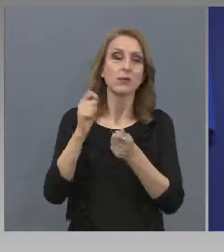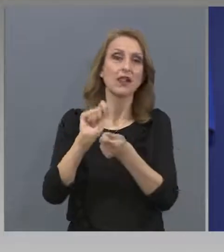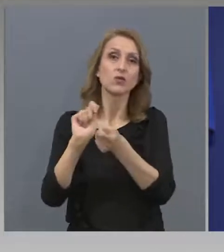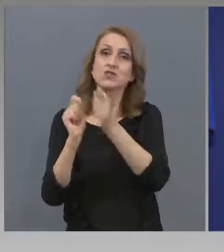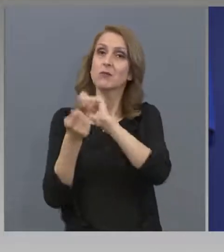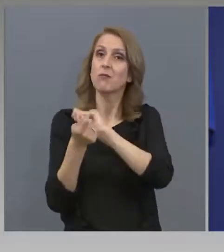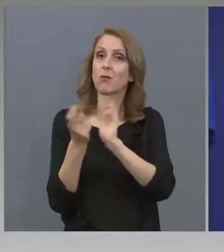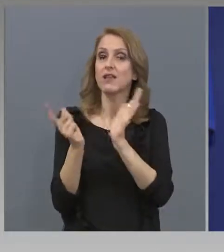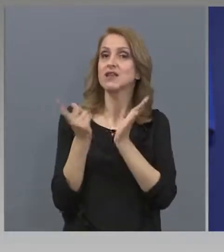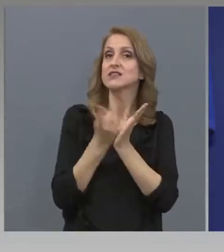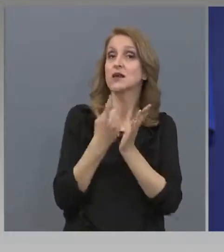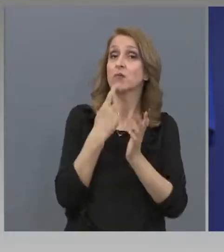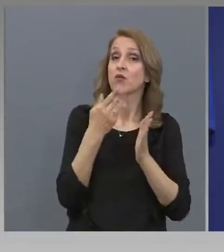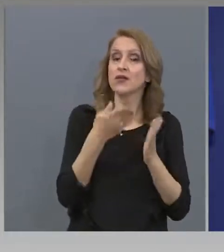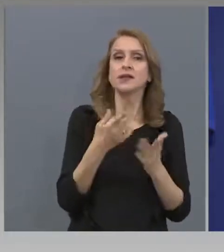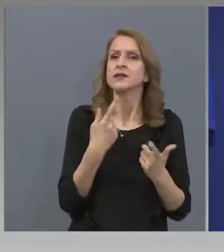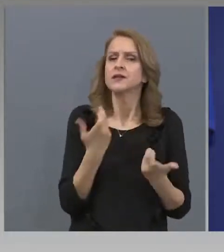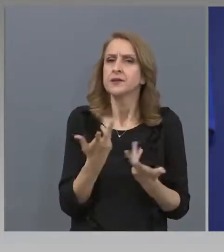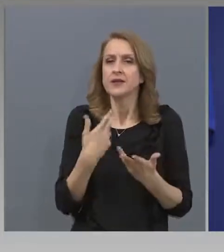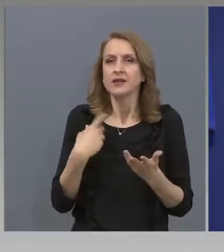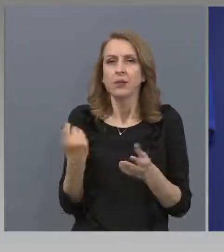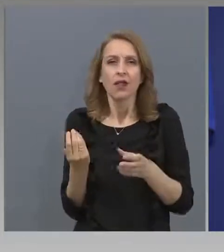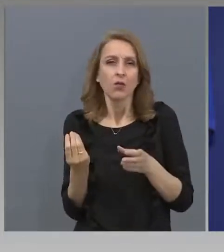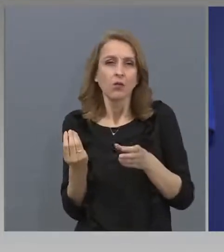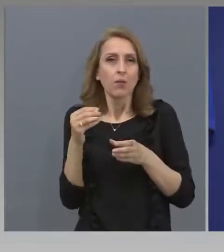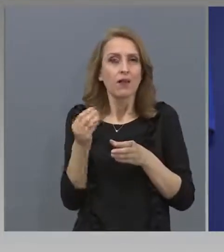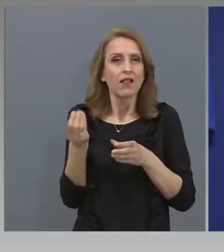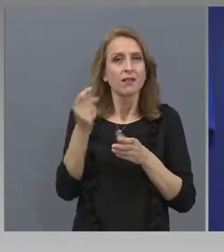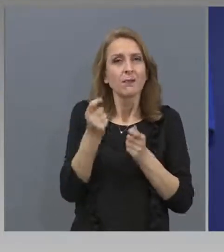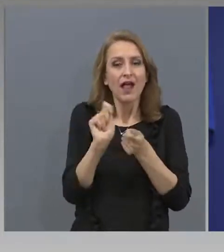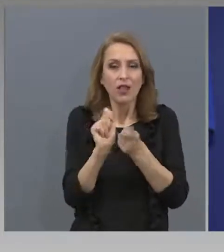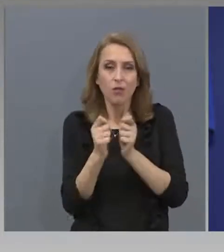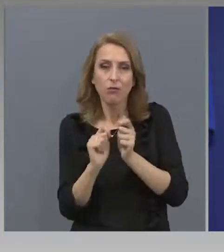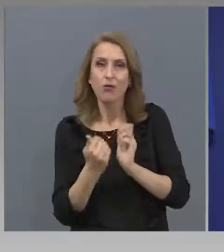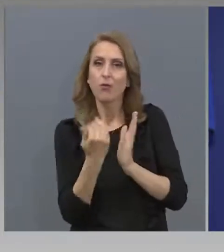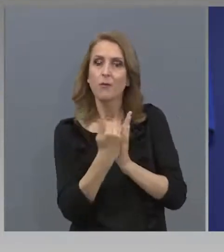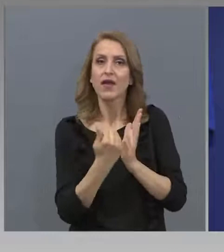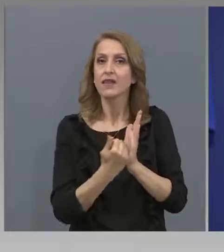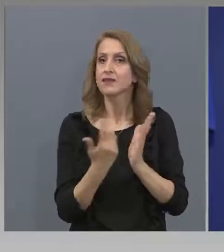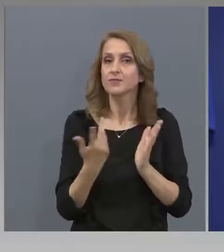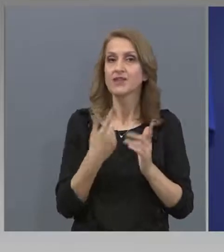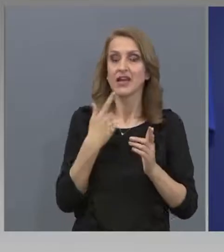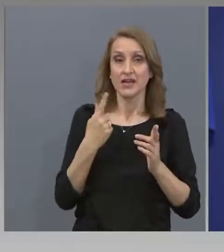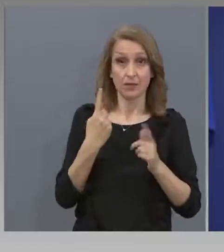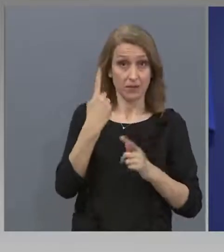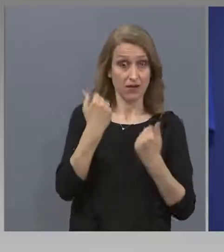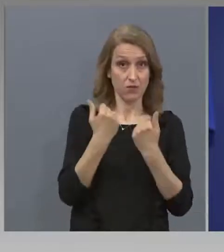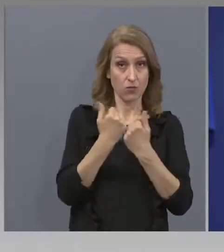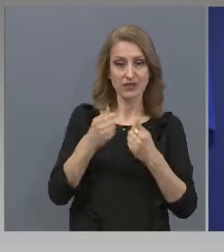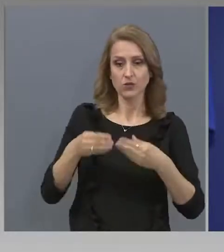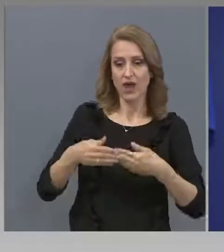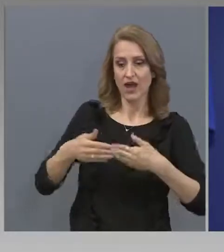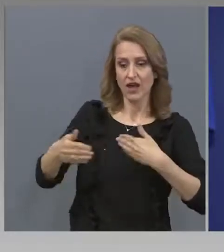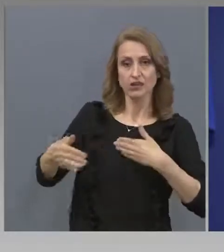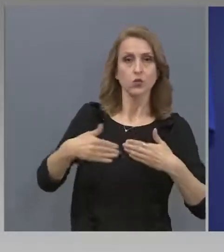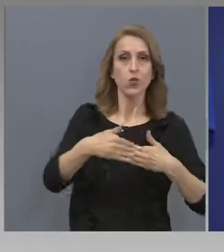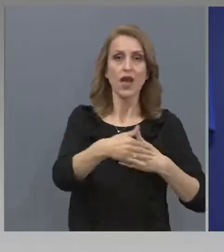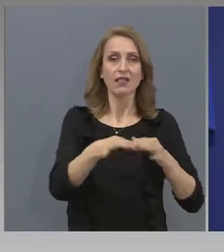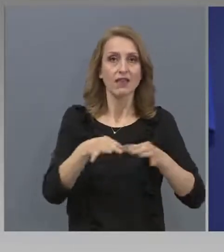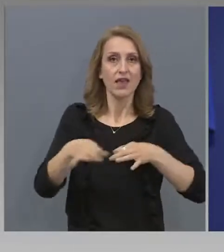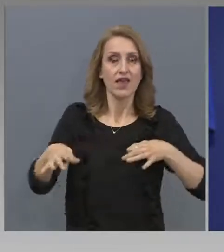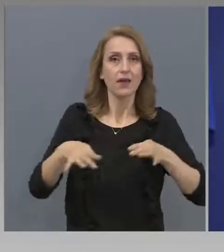здравеопазването, като се направят някои допълнения и промени. На първо место разстоянието между масите на откритите